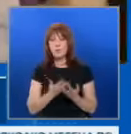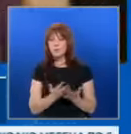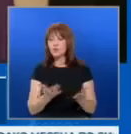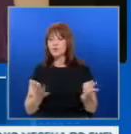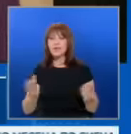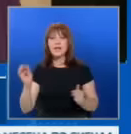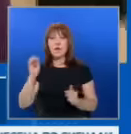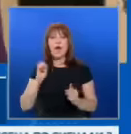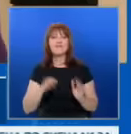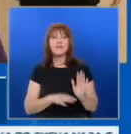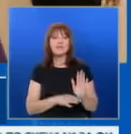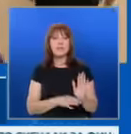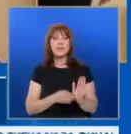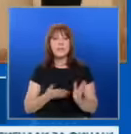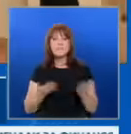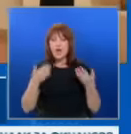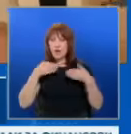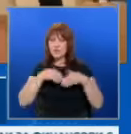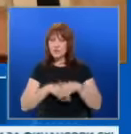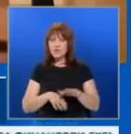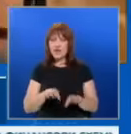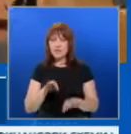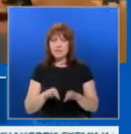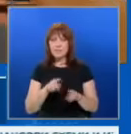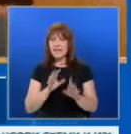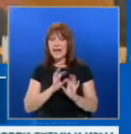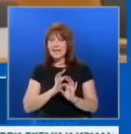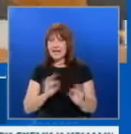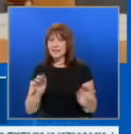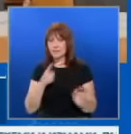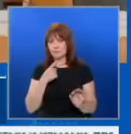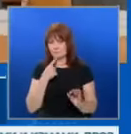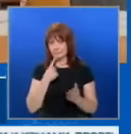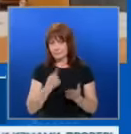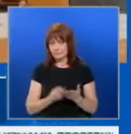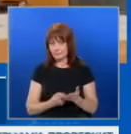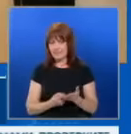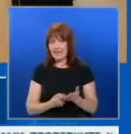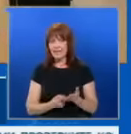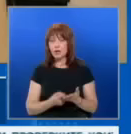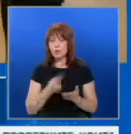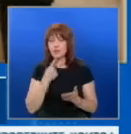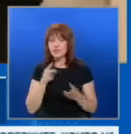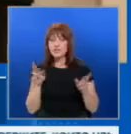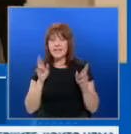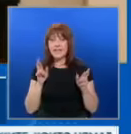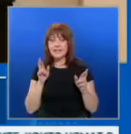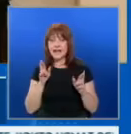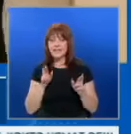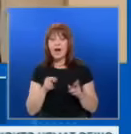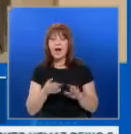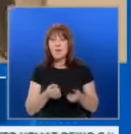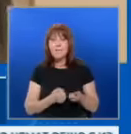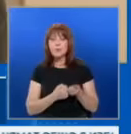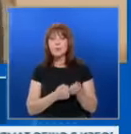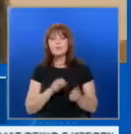евродепутатите. В нощта на изборите тя ясно и категорично заяви, че се надява на подкрепа от втората и третата